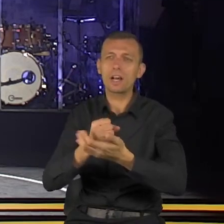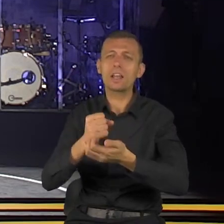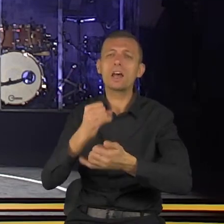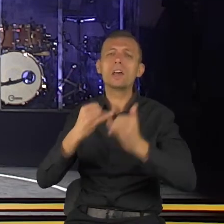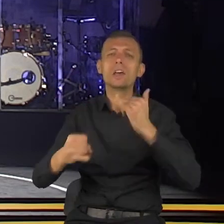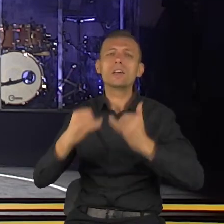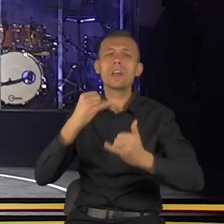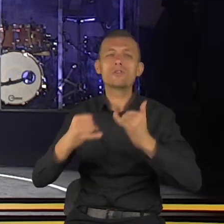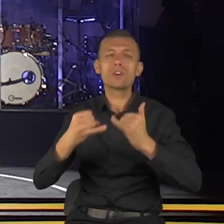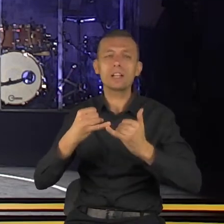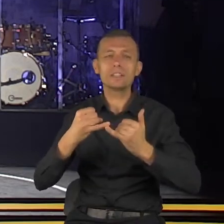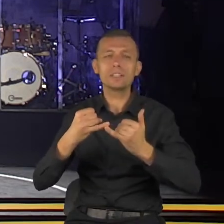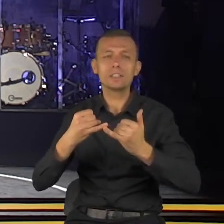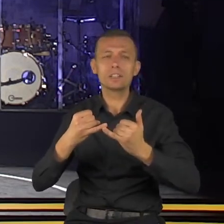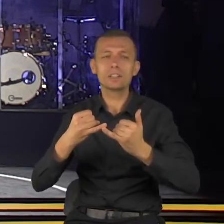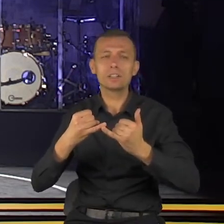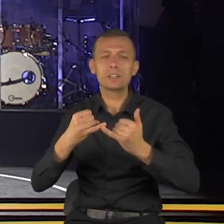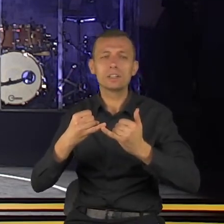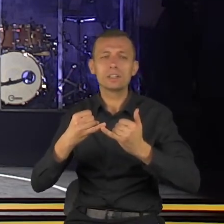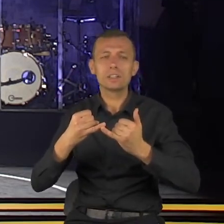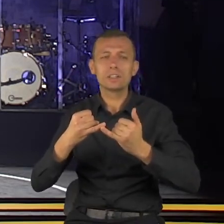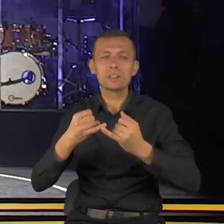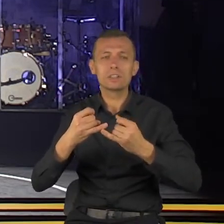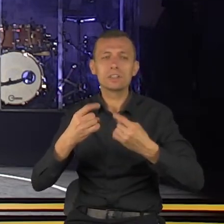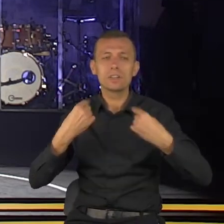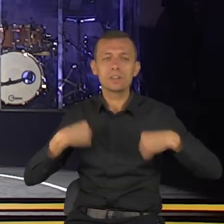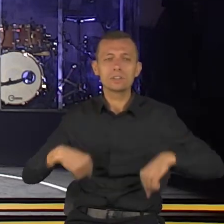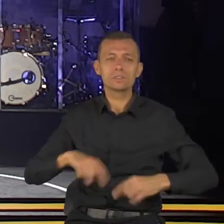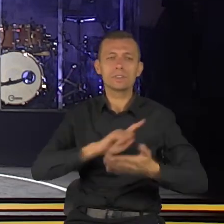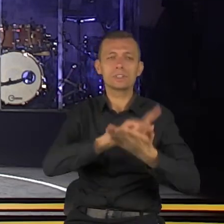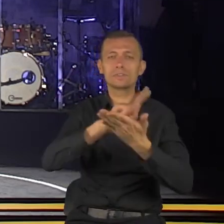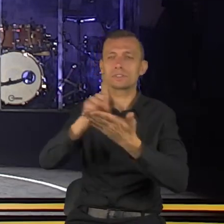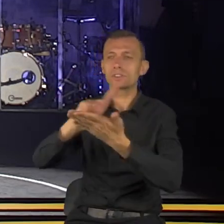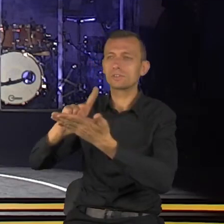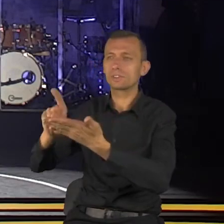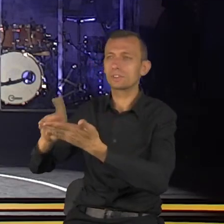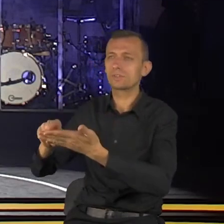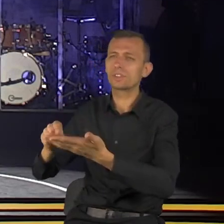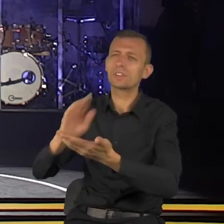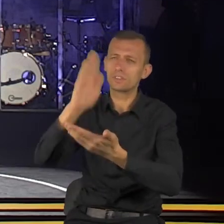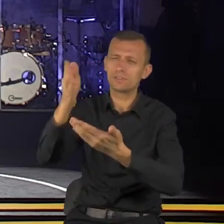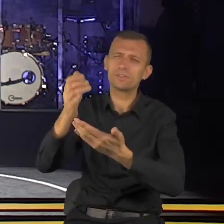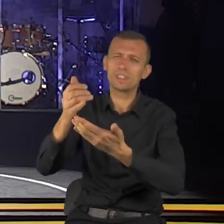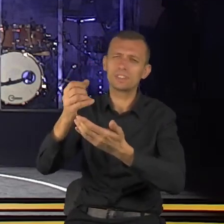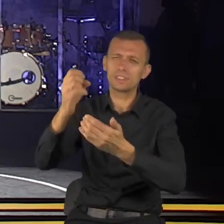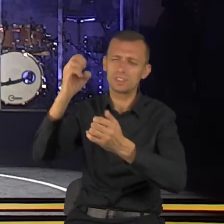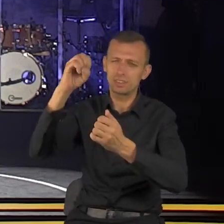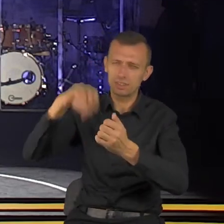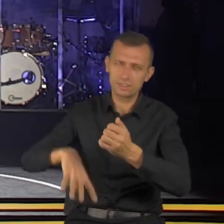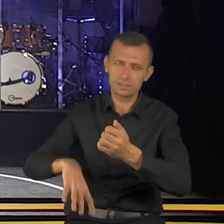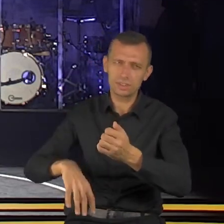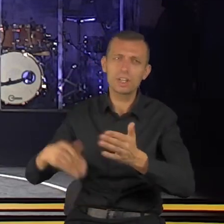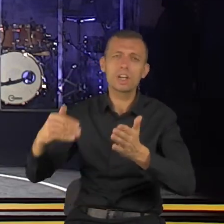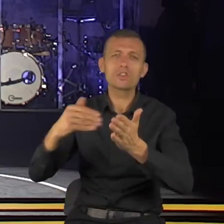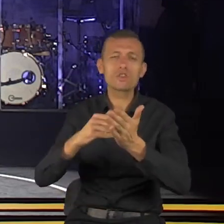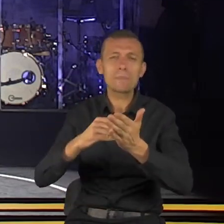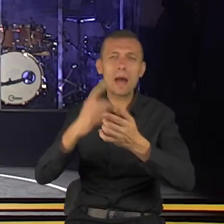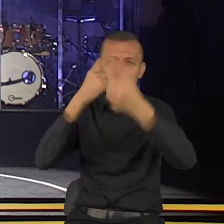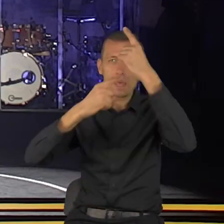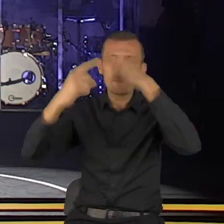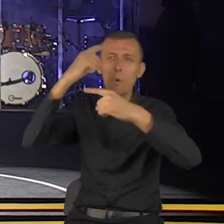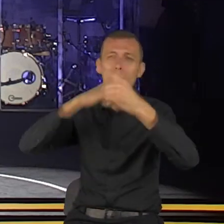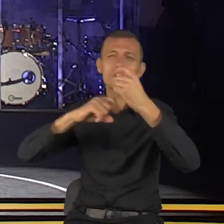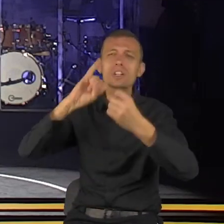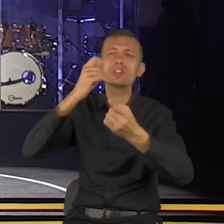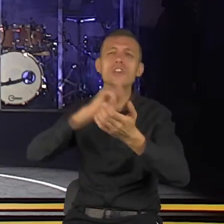znaczy każdy. To jest prawo malejących przychodów. Musisz nadać sobie właściwe tempo. Pierwszy więc skutek pospiecznego